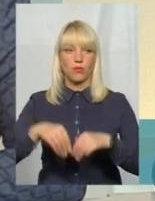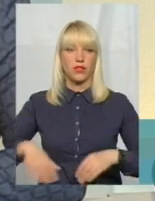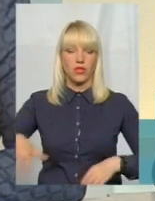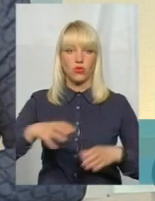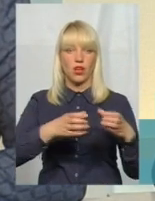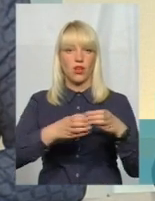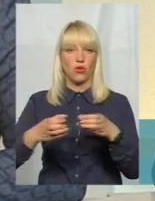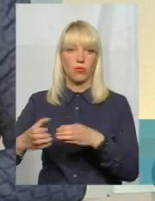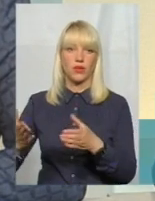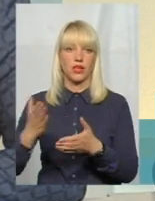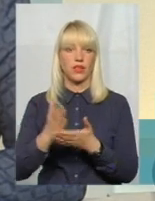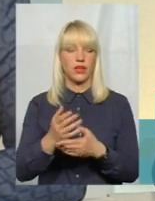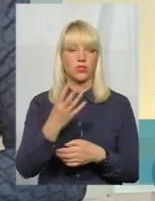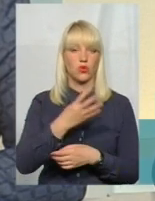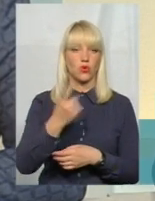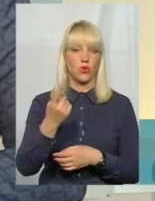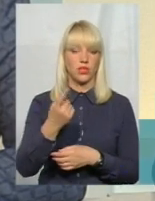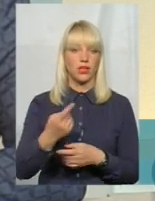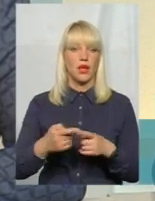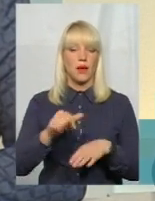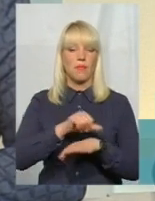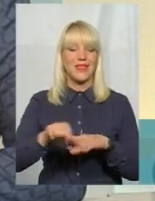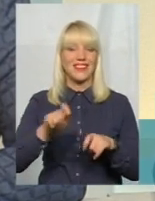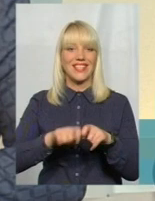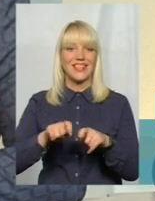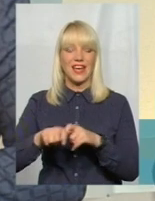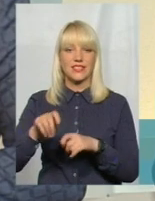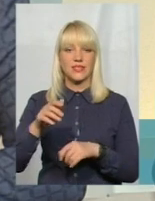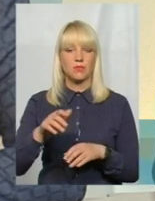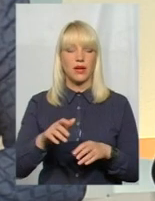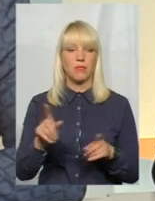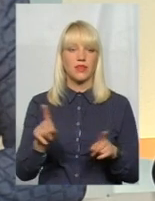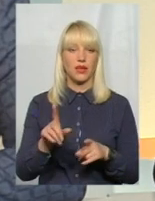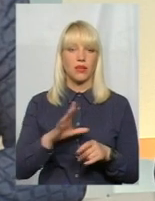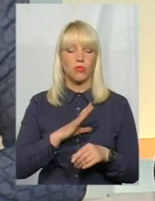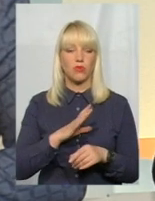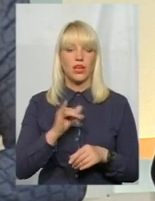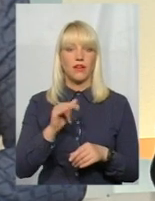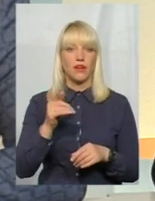сьогоднішній день їх є 41. Тим митним експериментом, який проводився, він вникав в його,